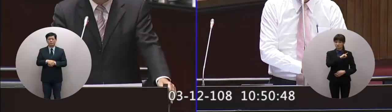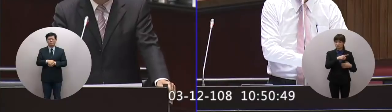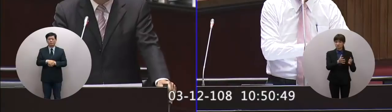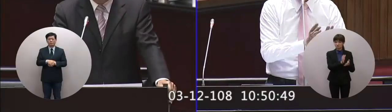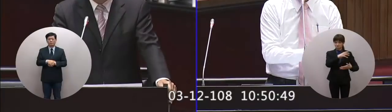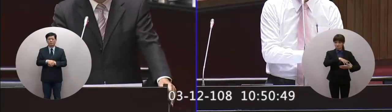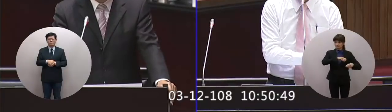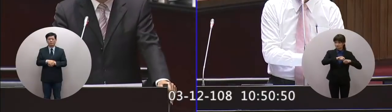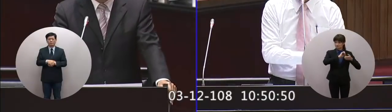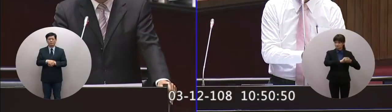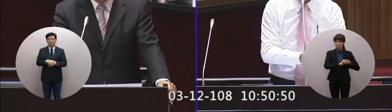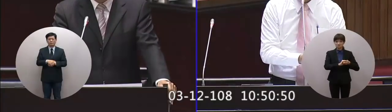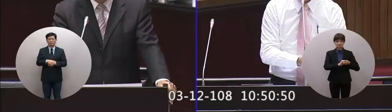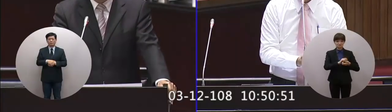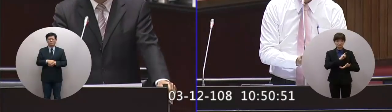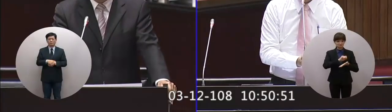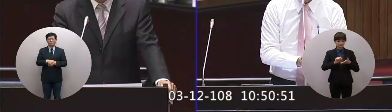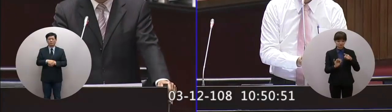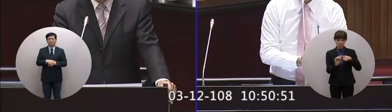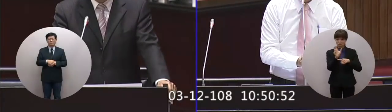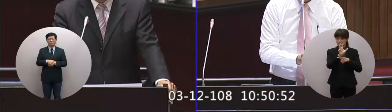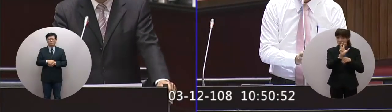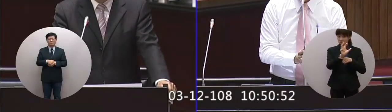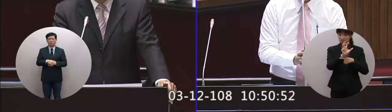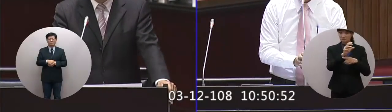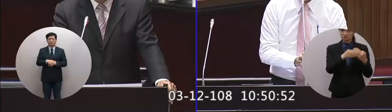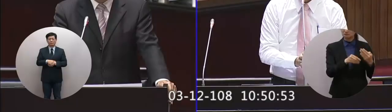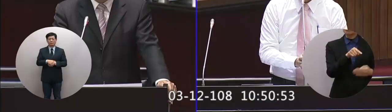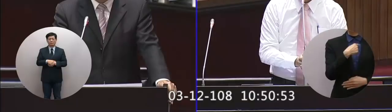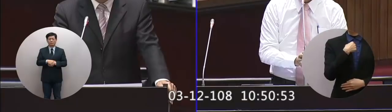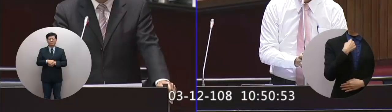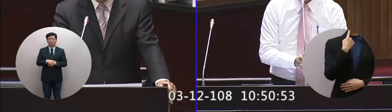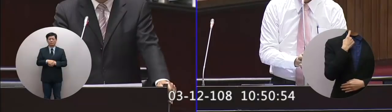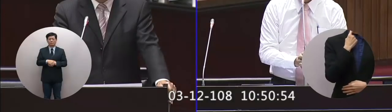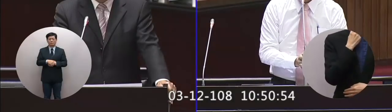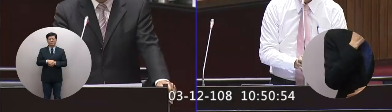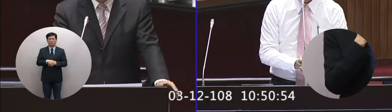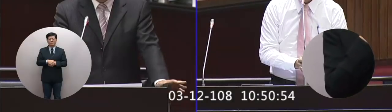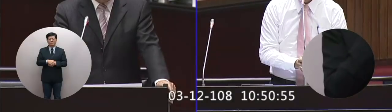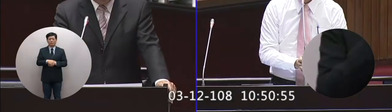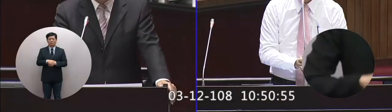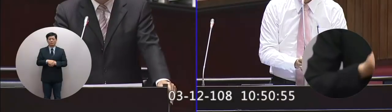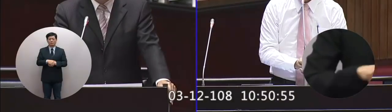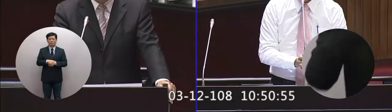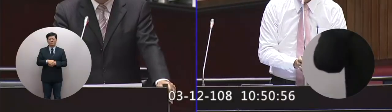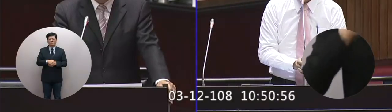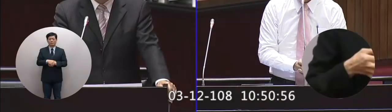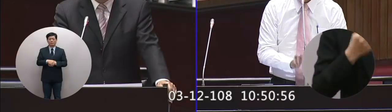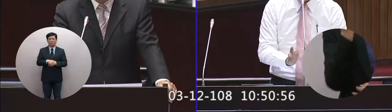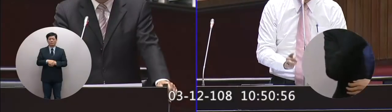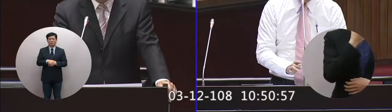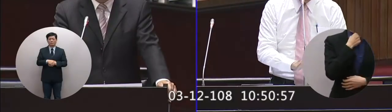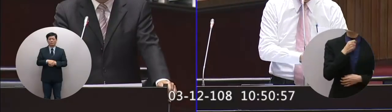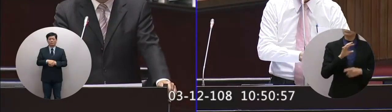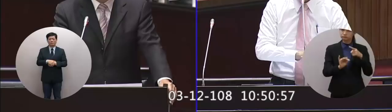畫竟然定一個百分之八十的標準我個人真的覺得應該有很大的檢討空間百分